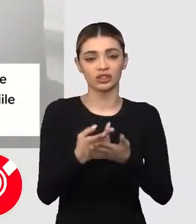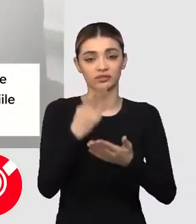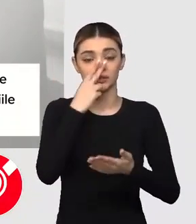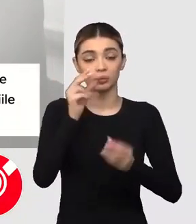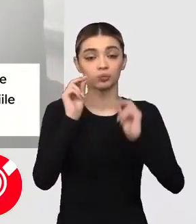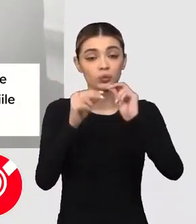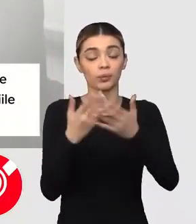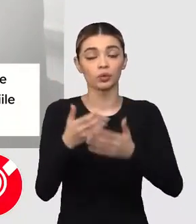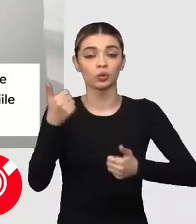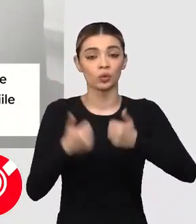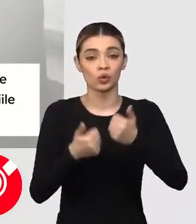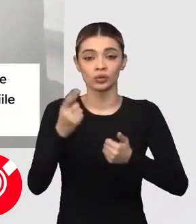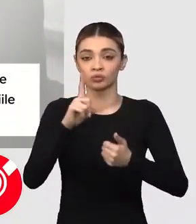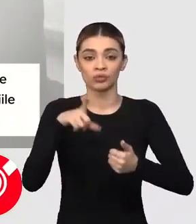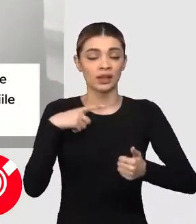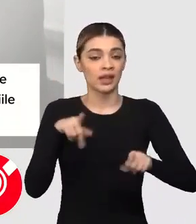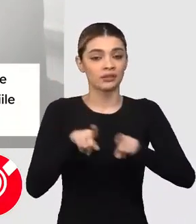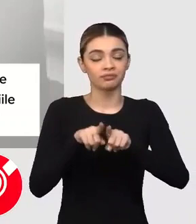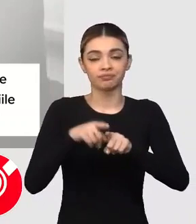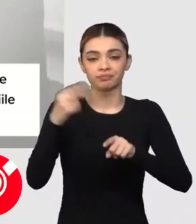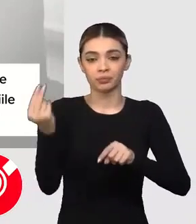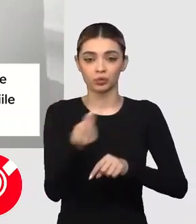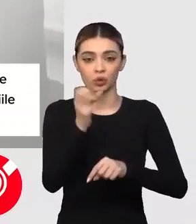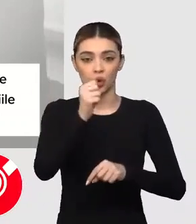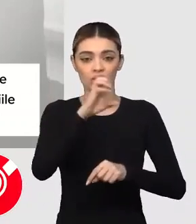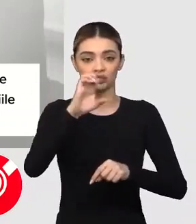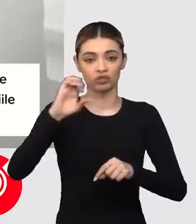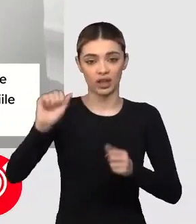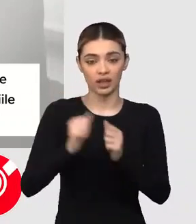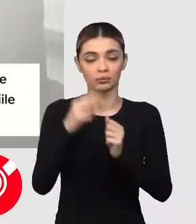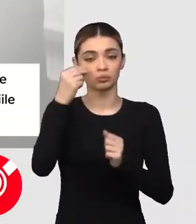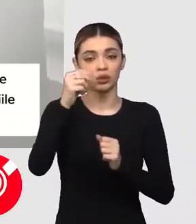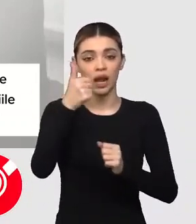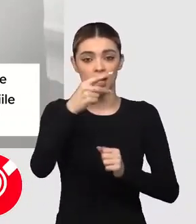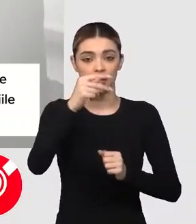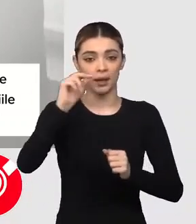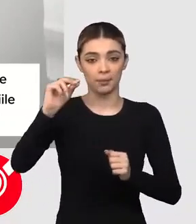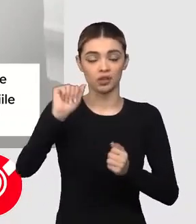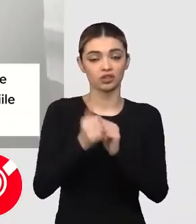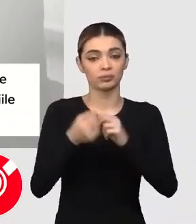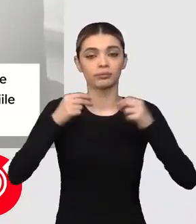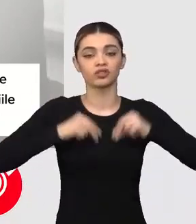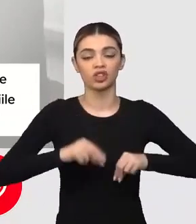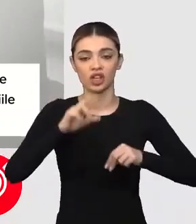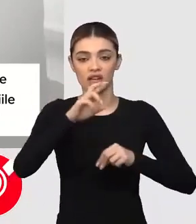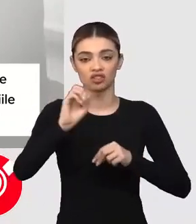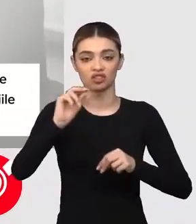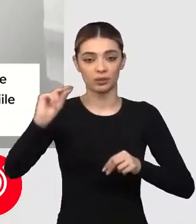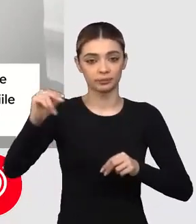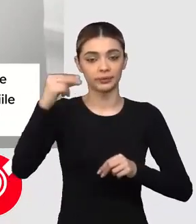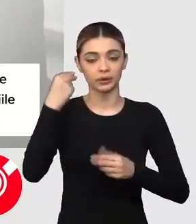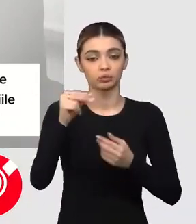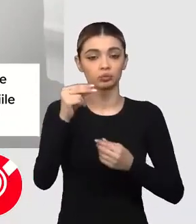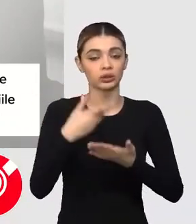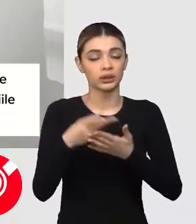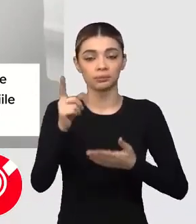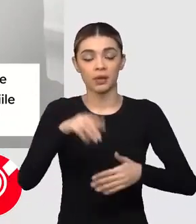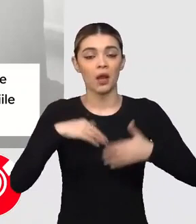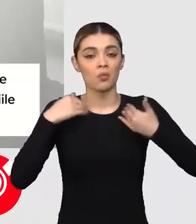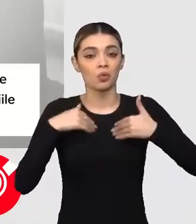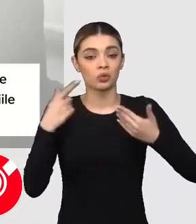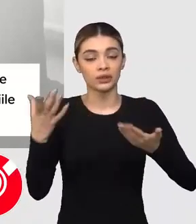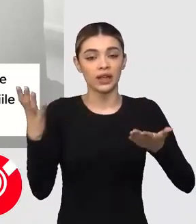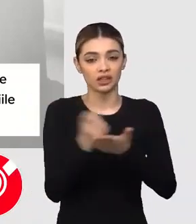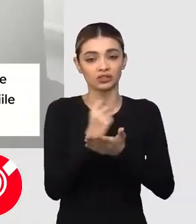ca vind afectate de concurența inechitabilă. OSCE spune că AKP și președintele Recep Tayyip Erdoğan s-au